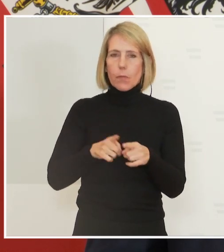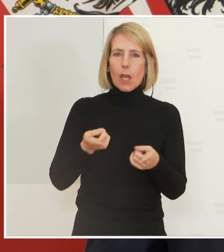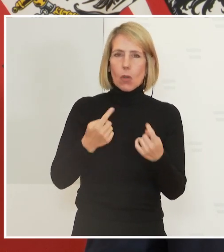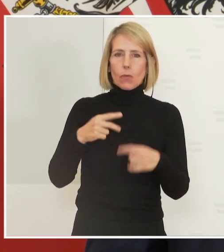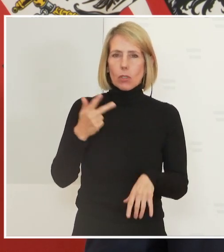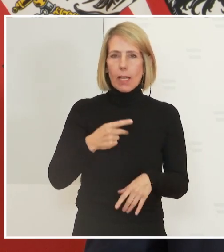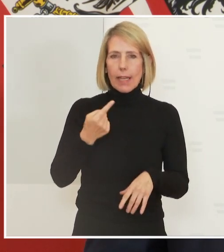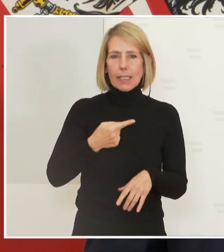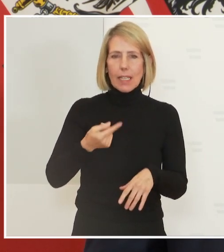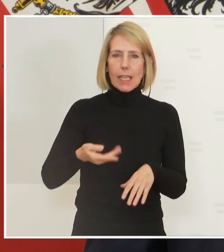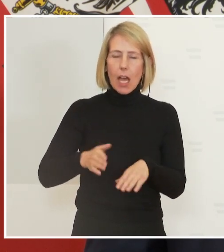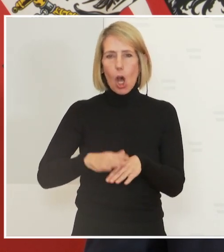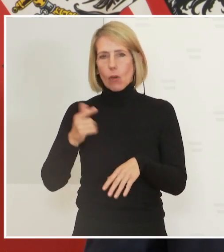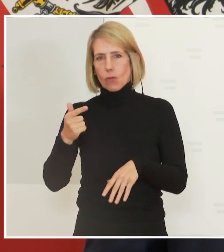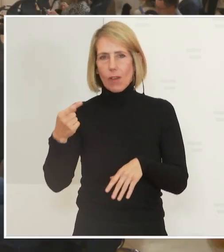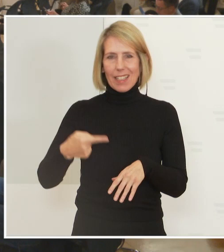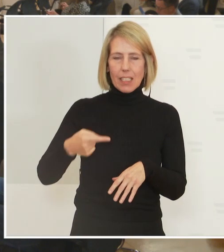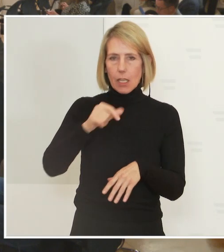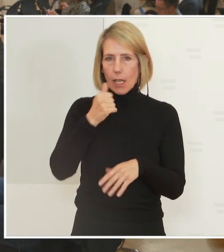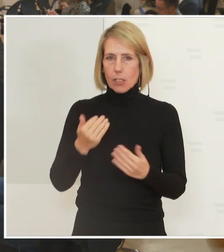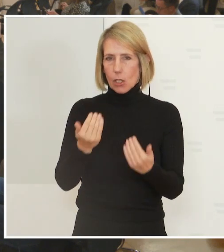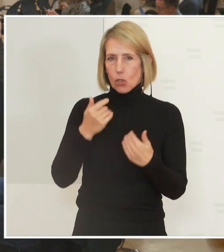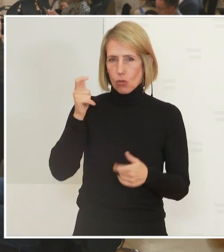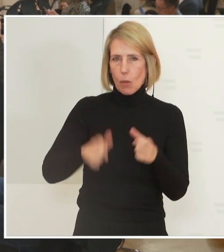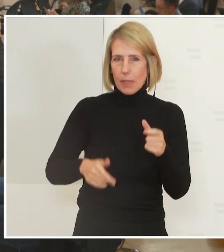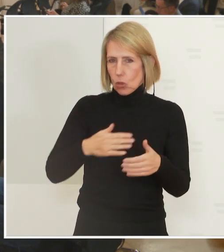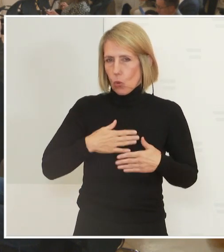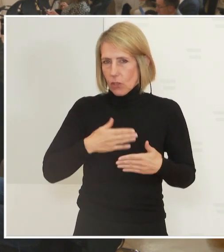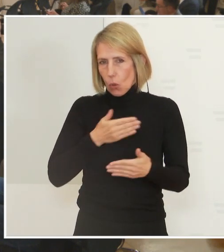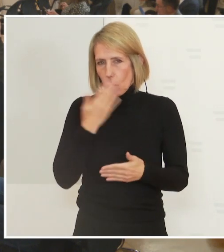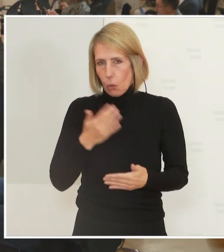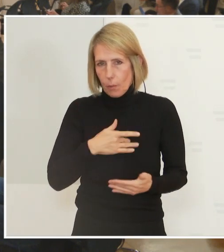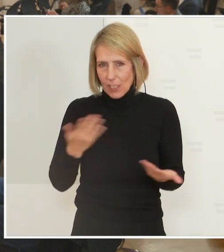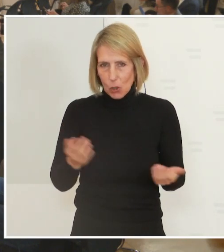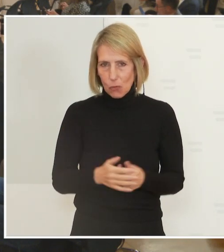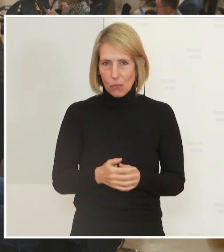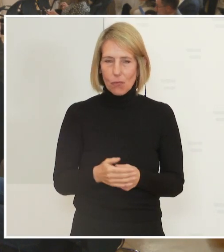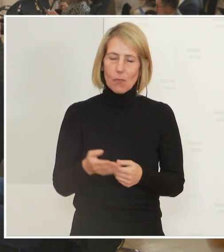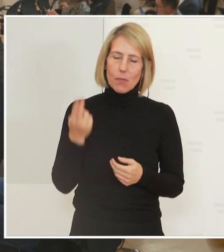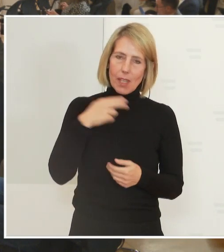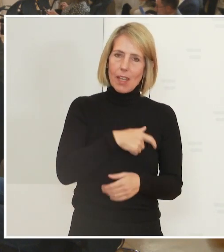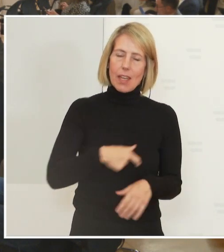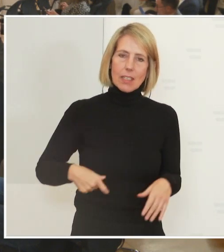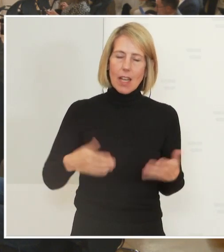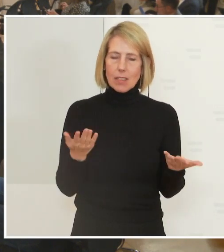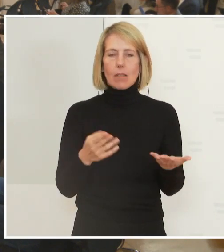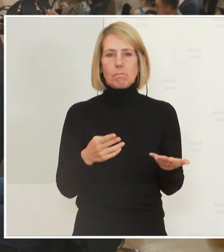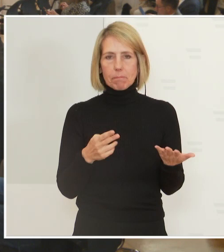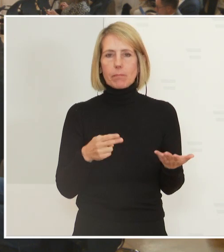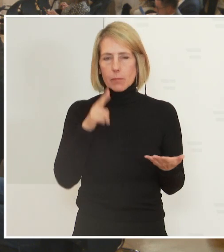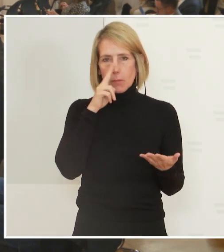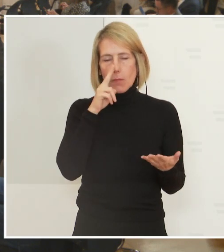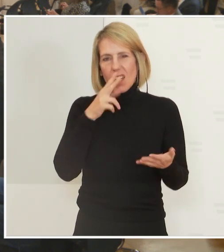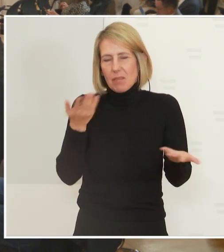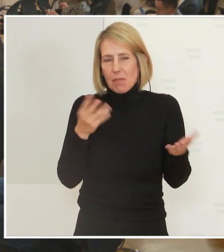da sind ja die Geschützten nicht betroffen. Ohne Umschweife lieber klare, wenn auch härtere Regeln. Damit